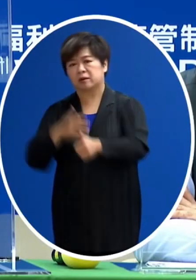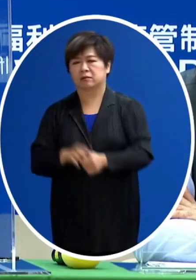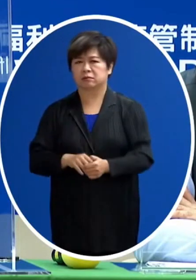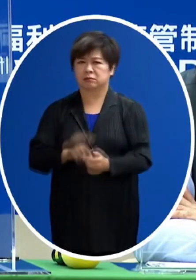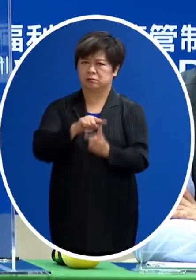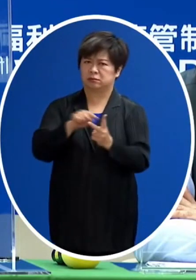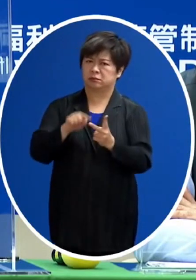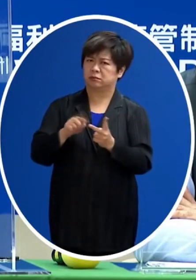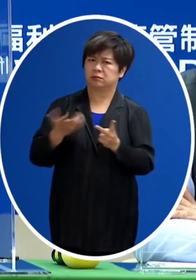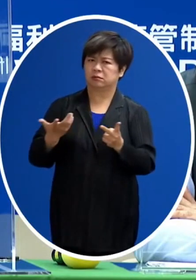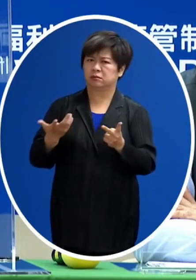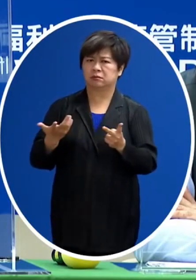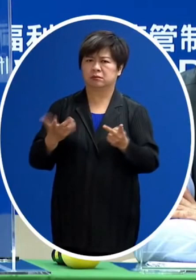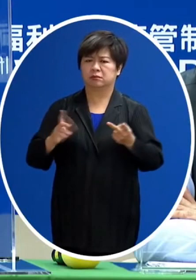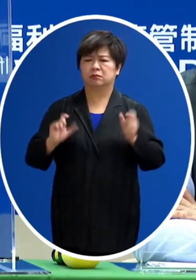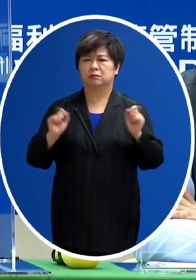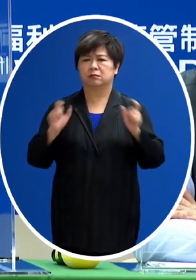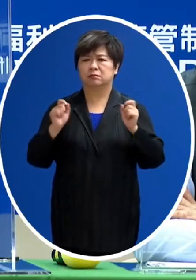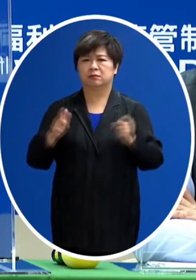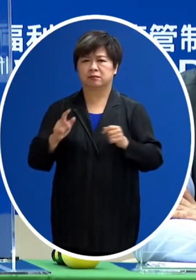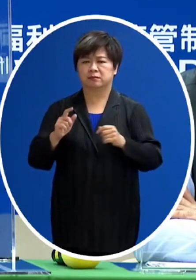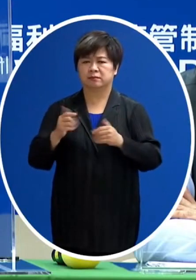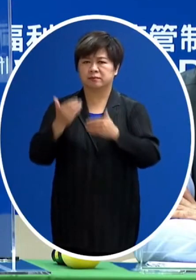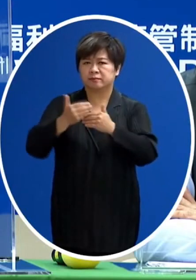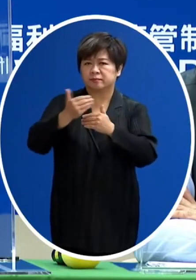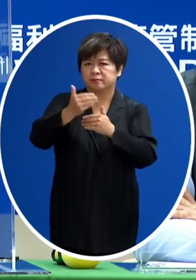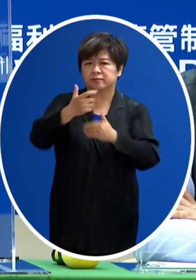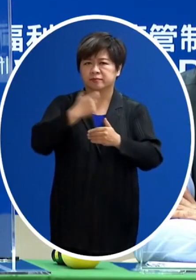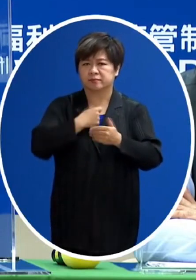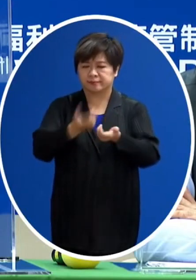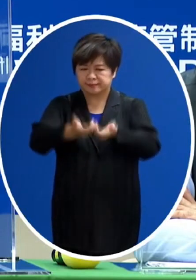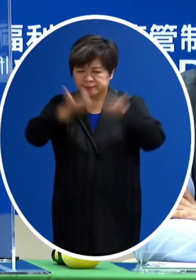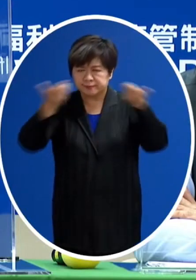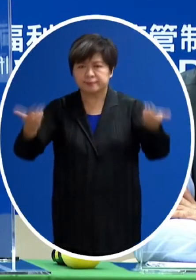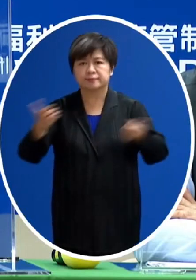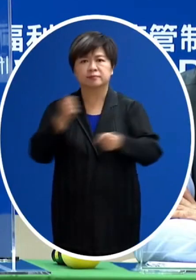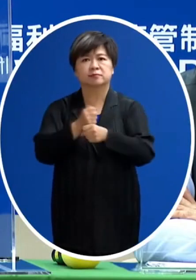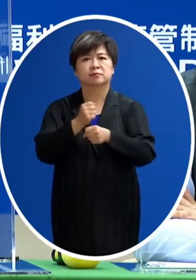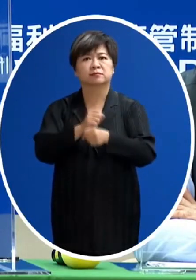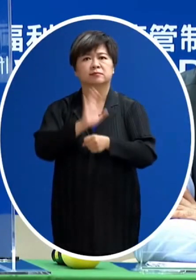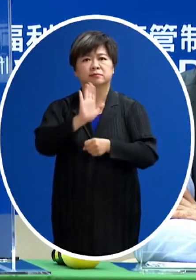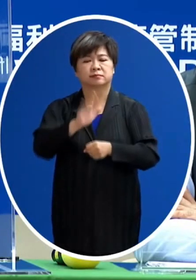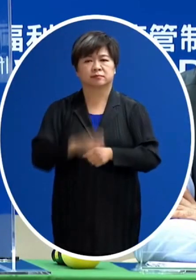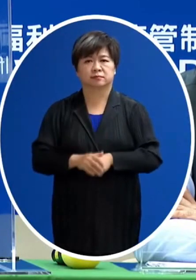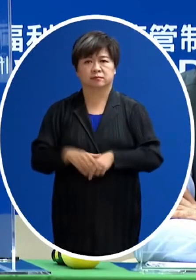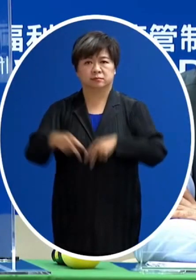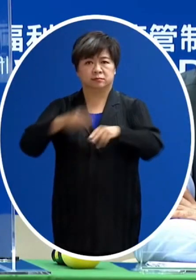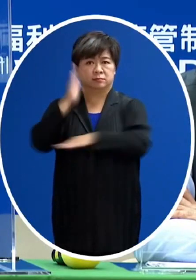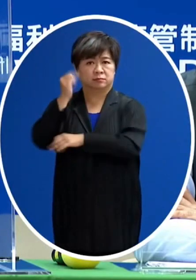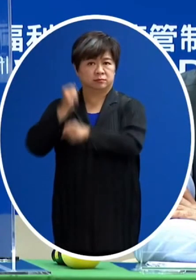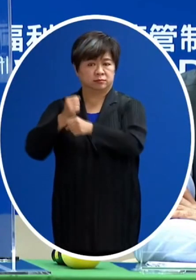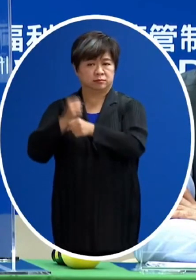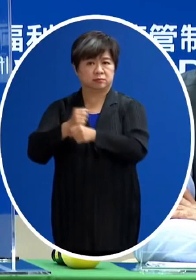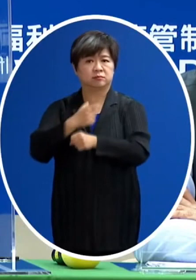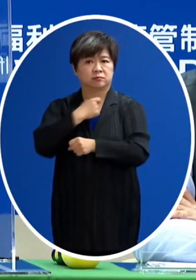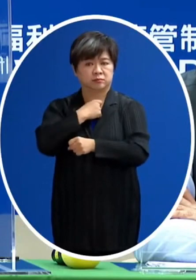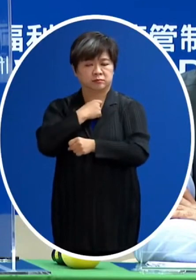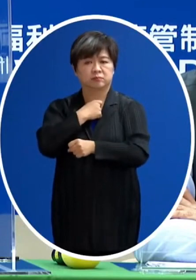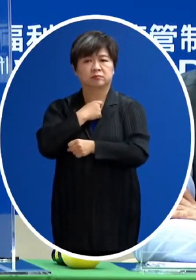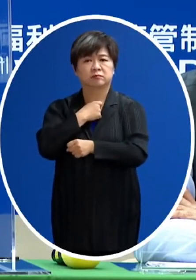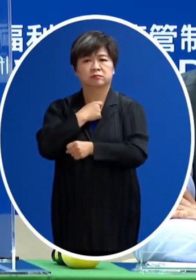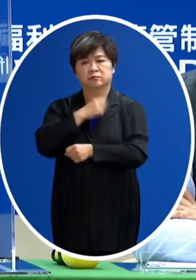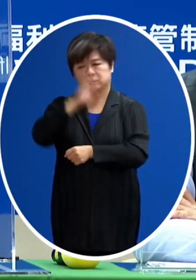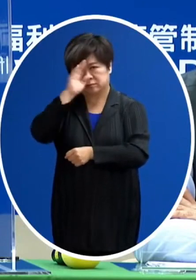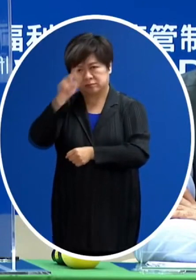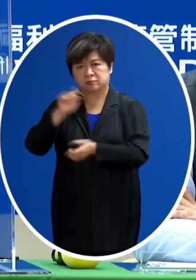這些其實有很多需要 在後續裡面需要去區分的工作這些相關的行政作業 我們也請醫療應變組